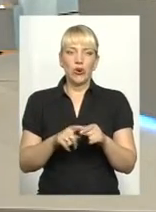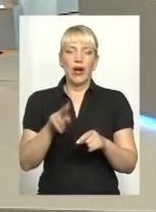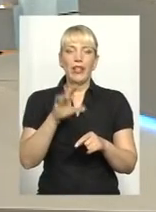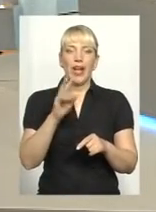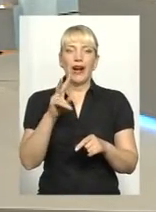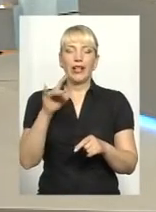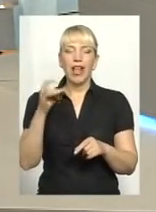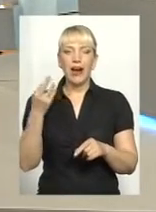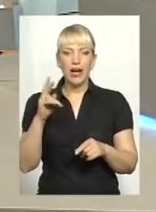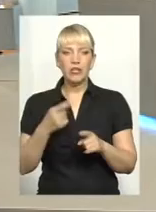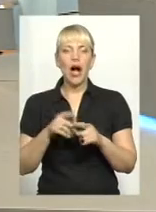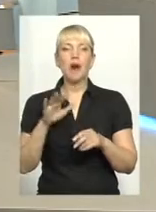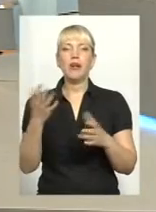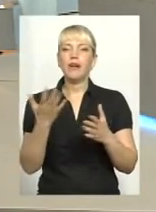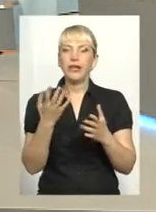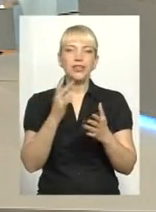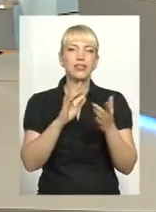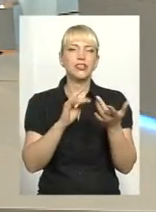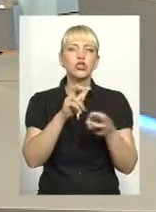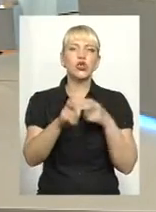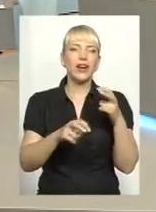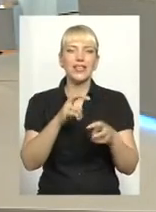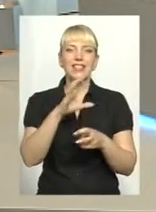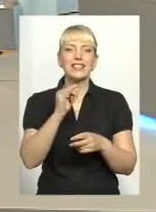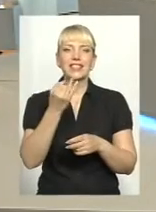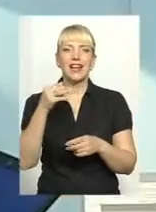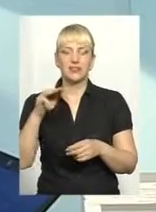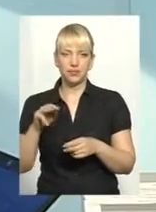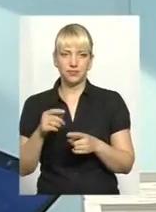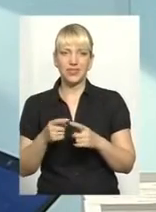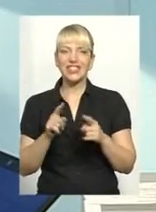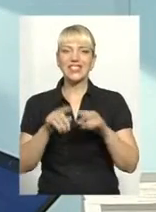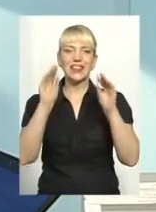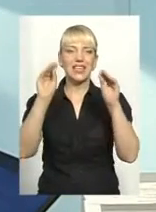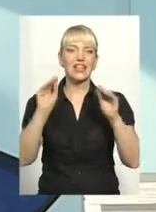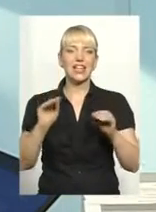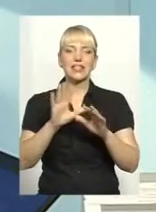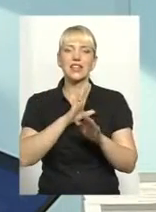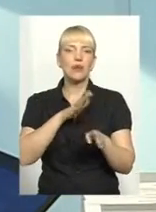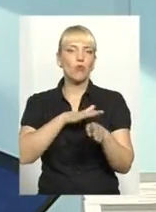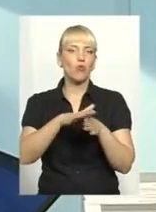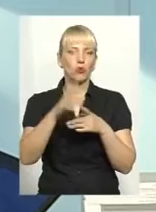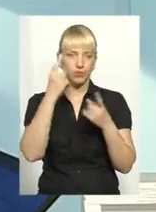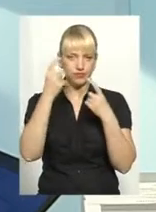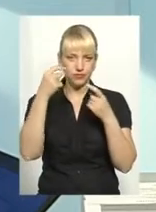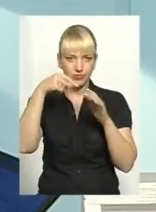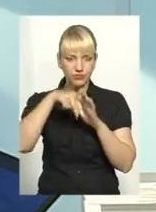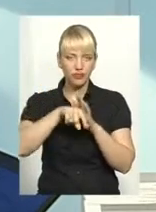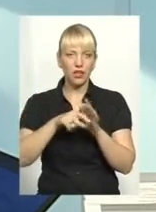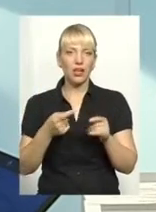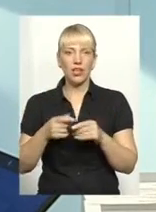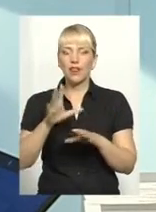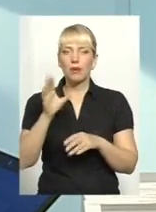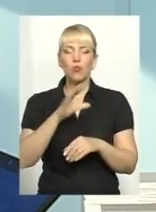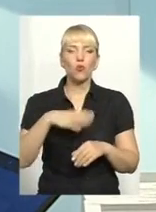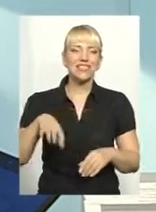знайти, де ж вона там стосується. але декларація не була настільки об'ємною. І не було всього того переліку